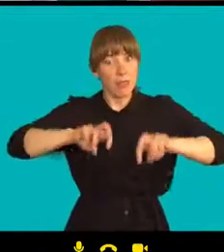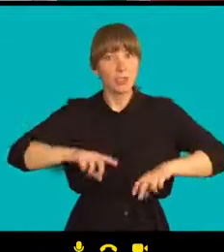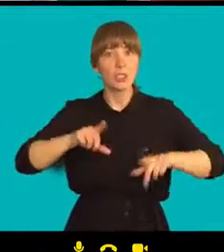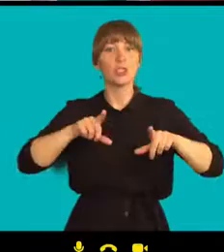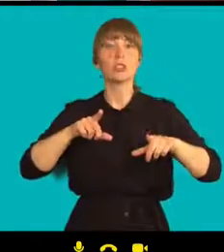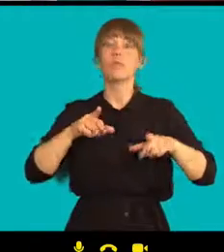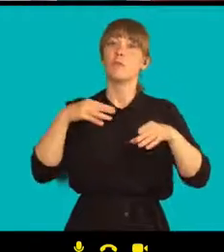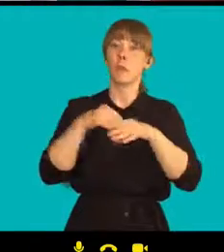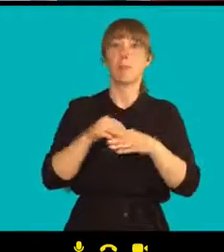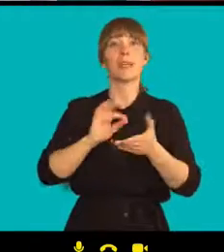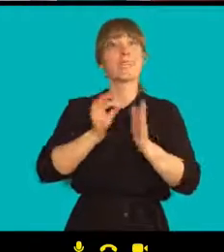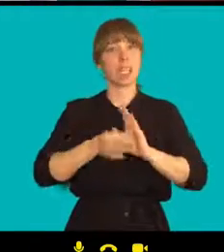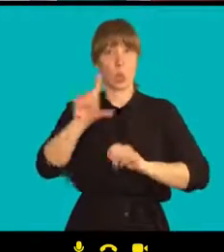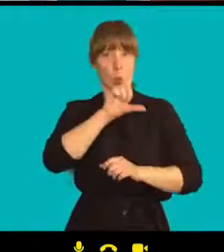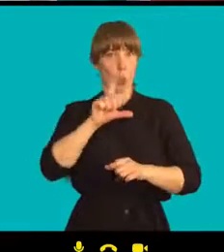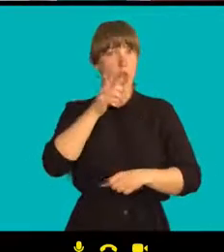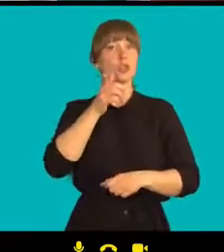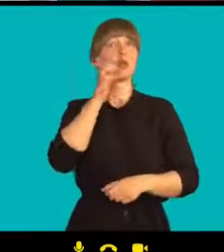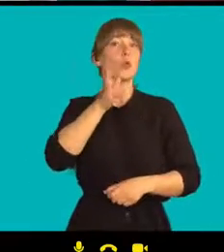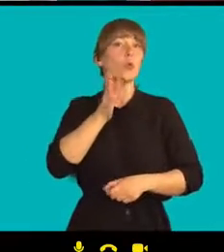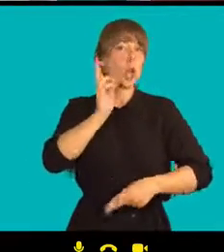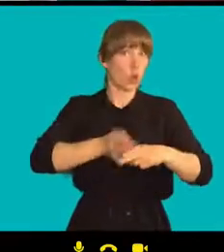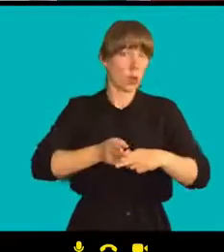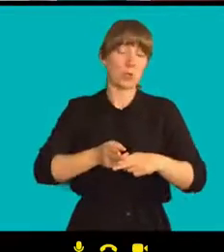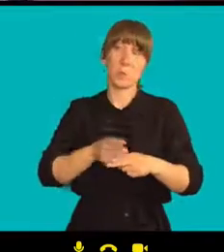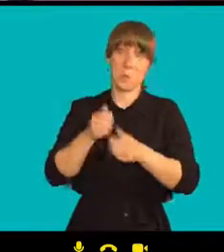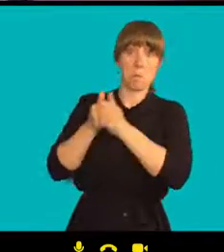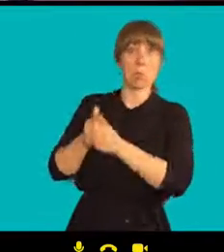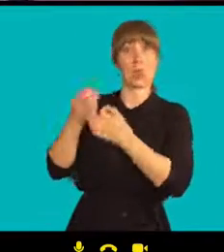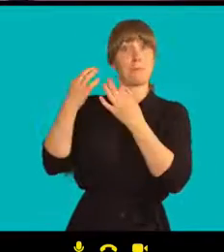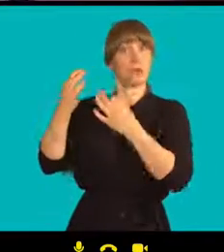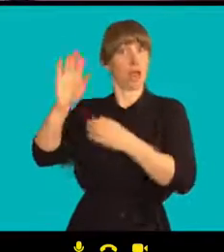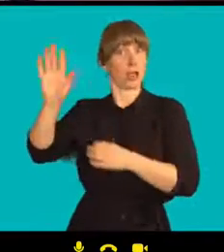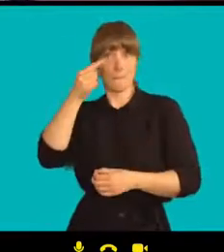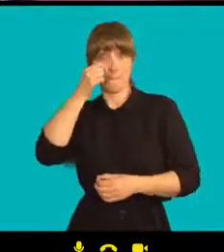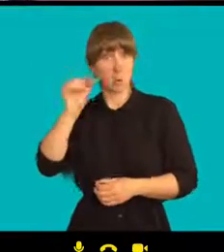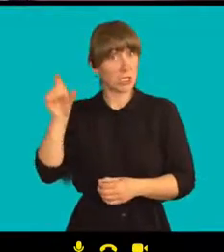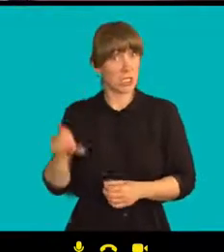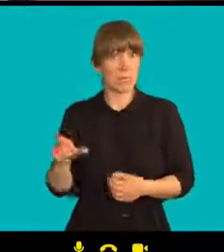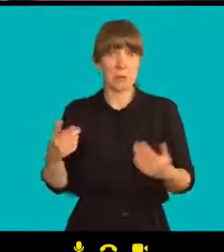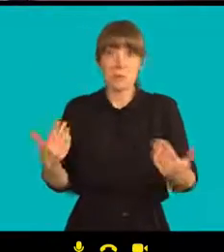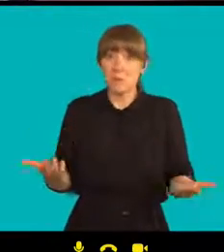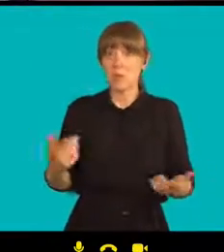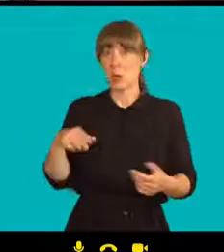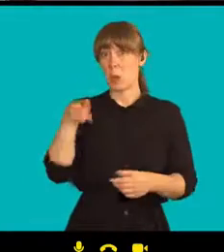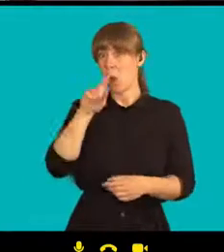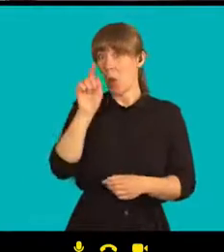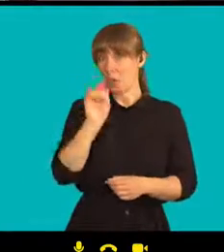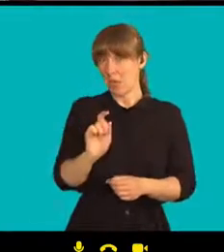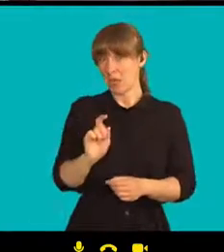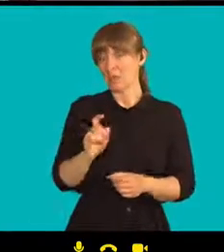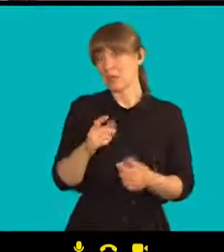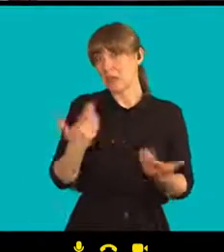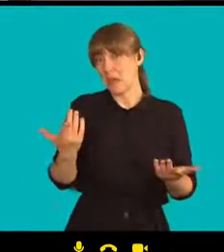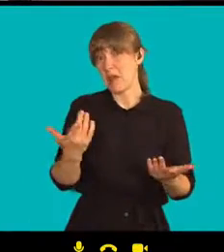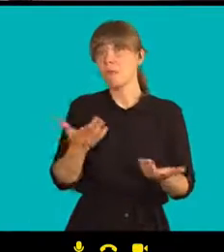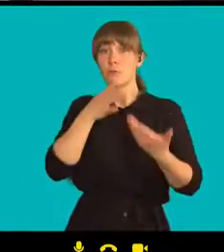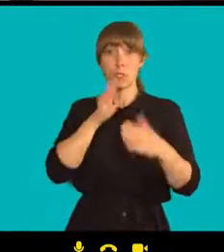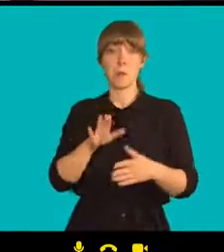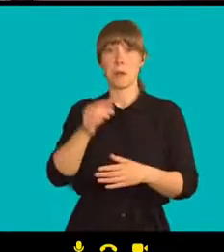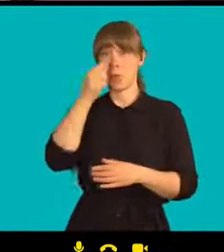kdy se to bude přát Vladimir Putin. Tak otázka je, samozřejmě Lukašenko může skončit za chvíli, kdy se to Kremlu nebude líbit.